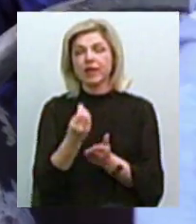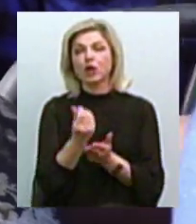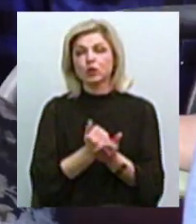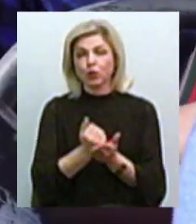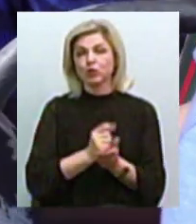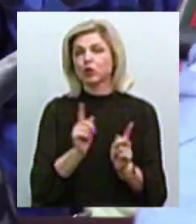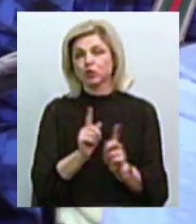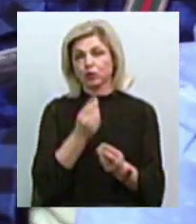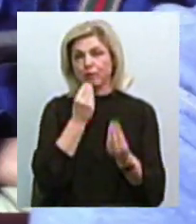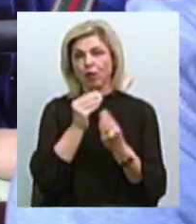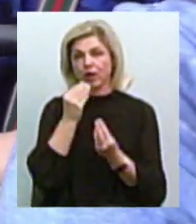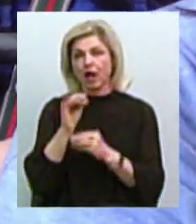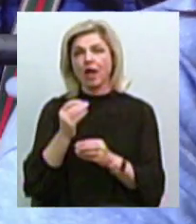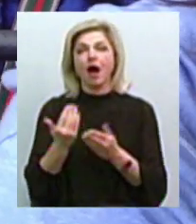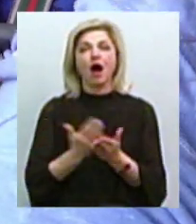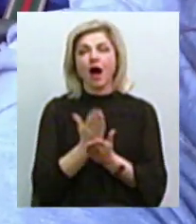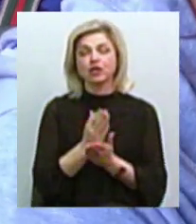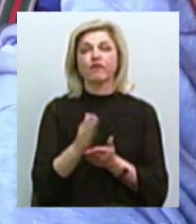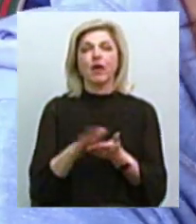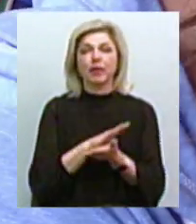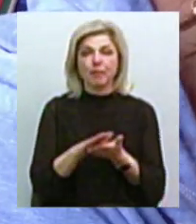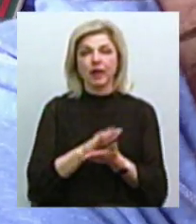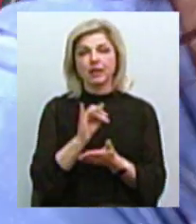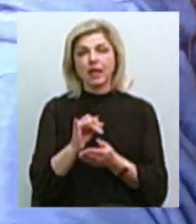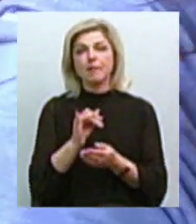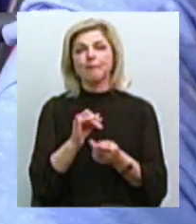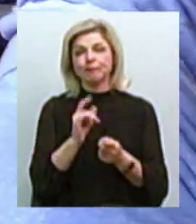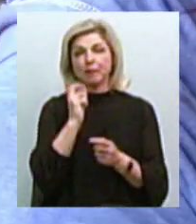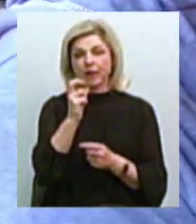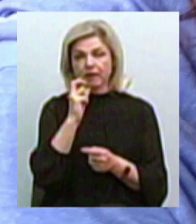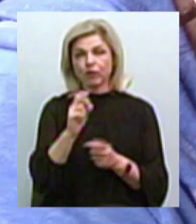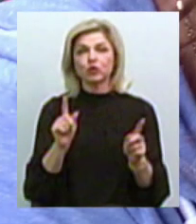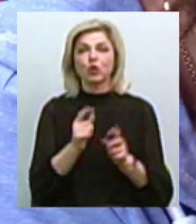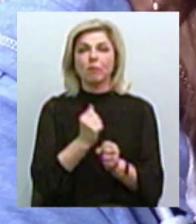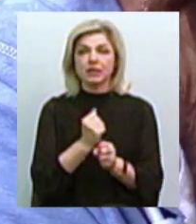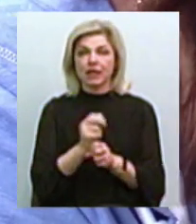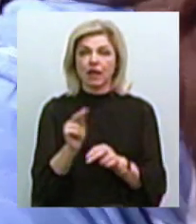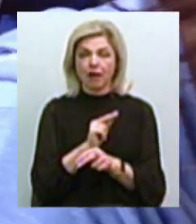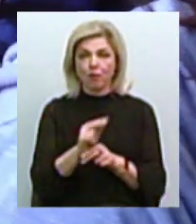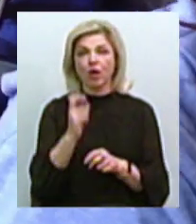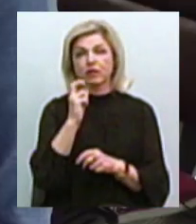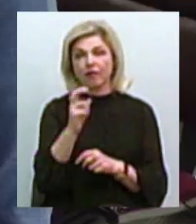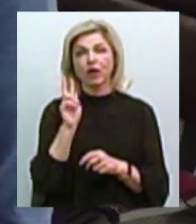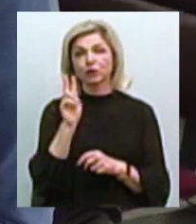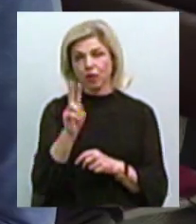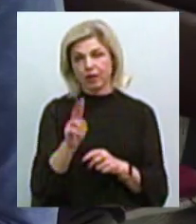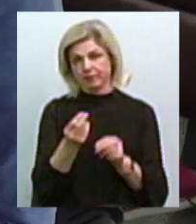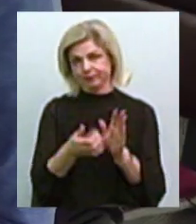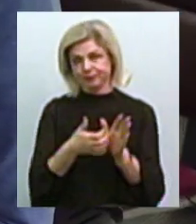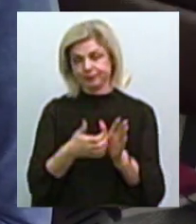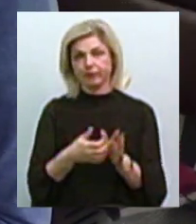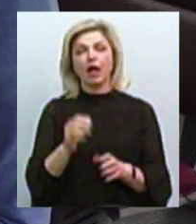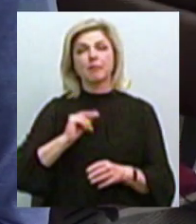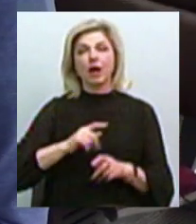покращувати. І якість перевезень, і якість прибирання, і щоб ремонт якийсь зробити, як в трамваях, так і в тролейбусах. Працюватимуть